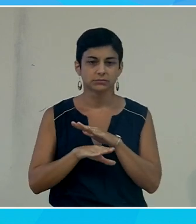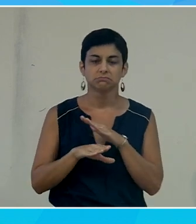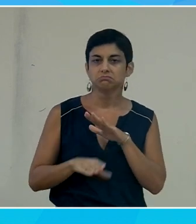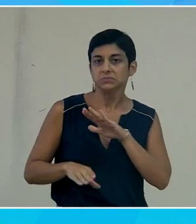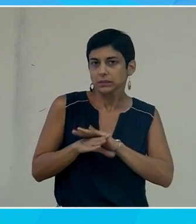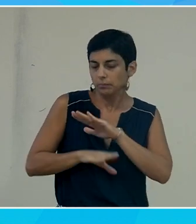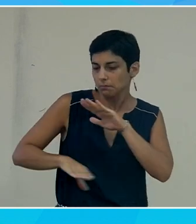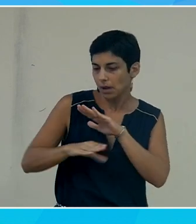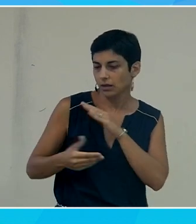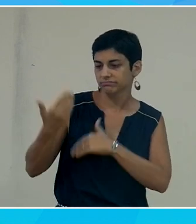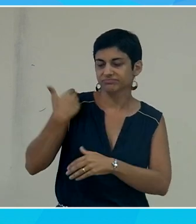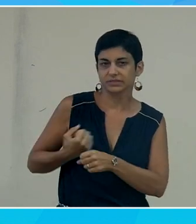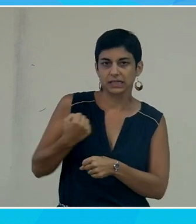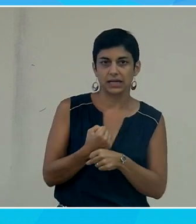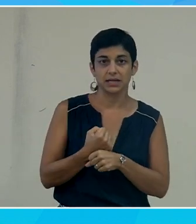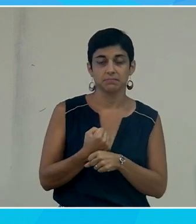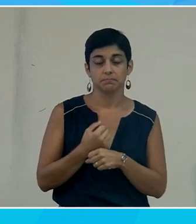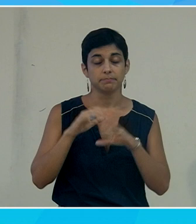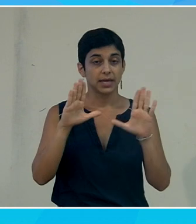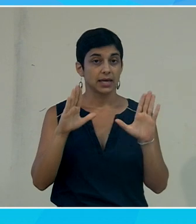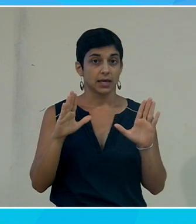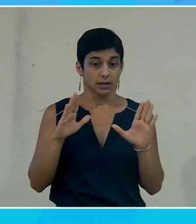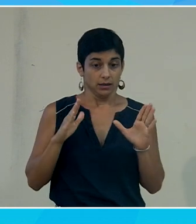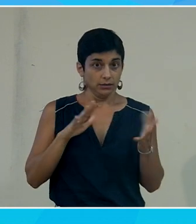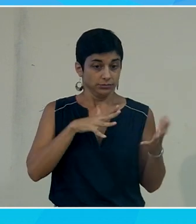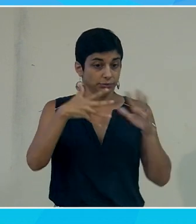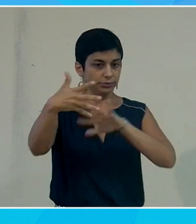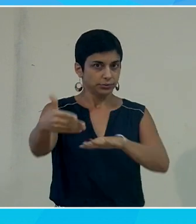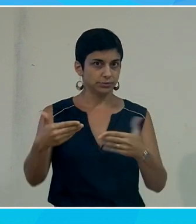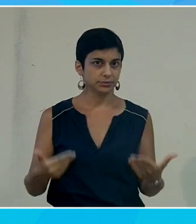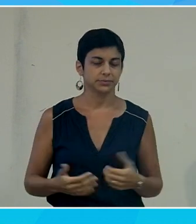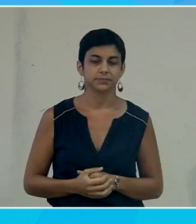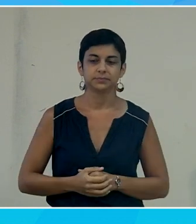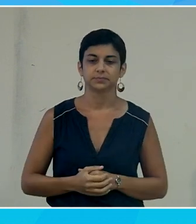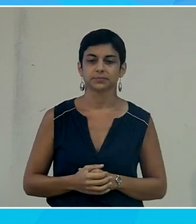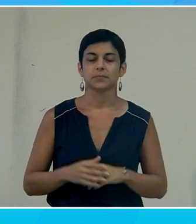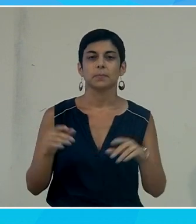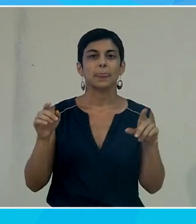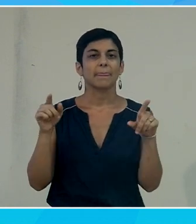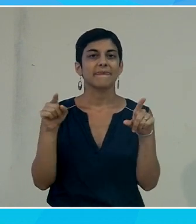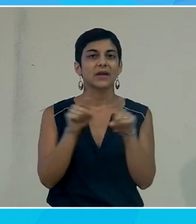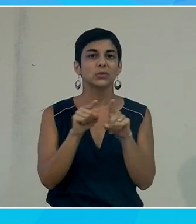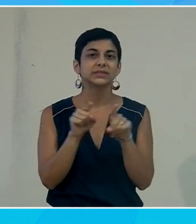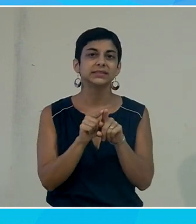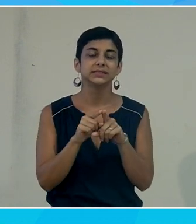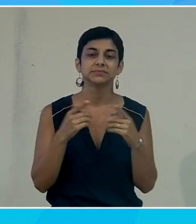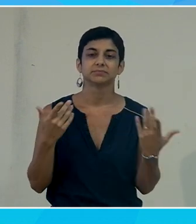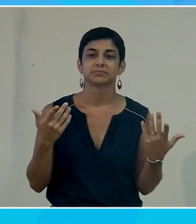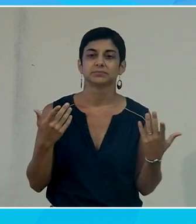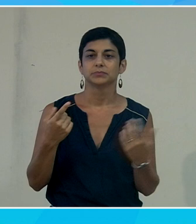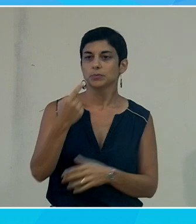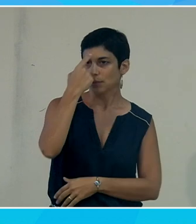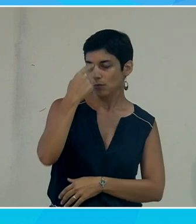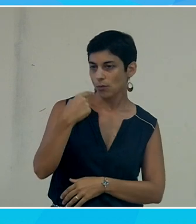Les systèmes étaient assez basiques, mais ont évolué. Et on a, la révolution, pour moi,